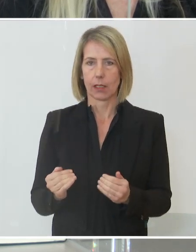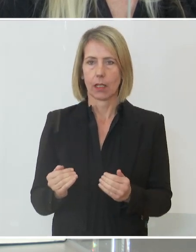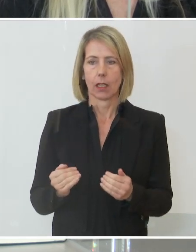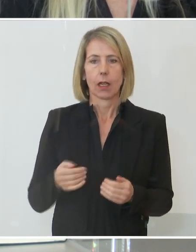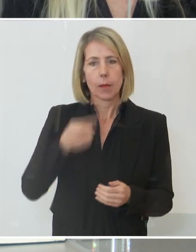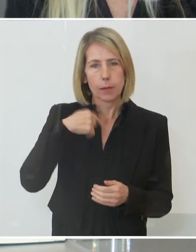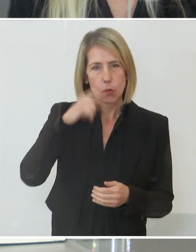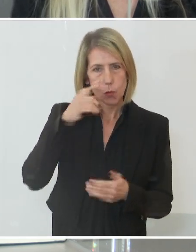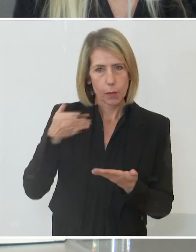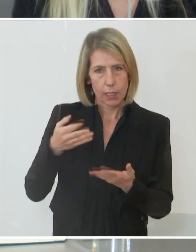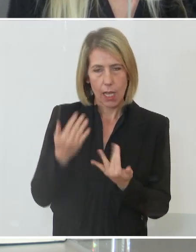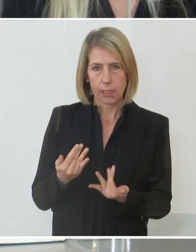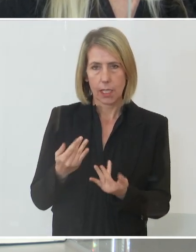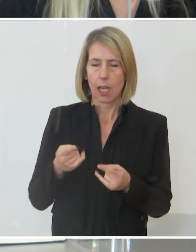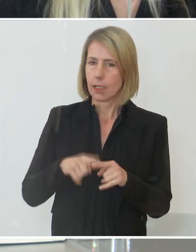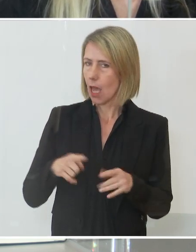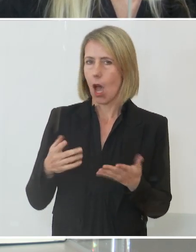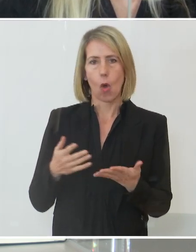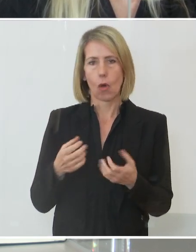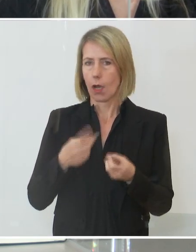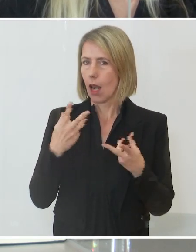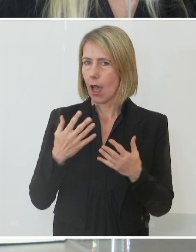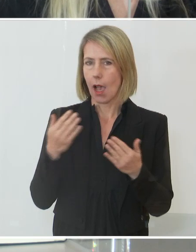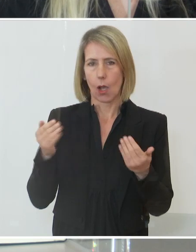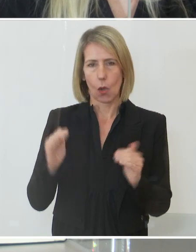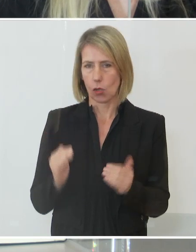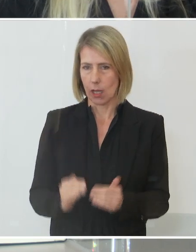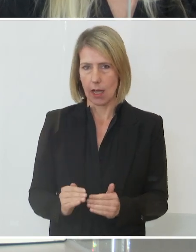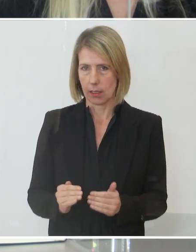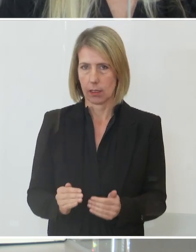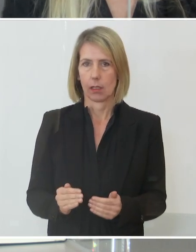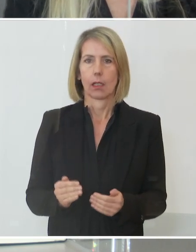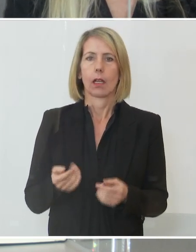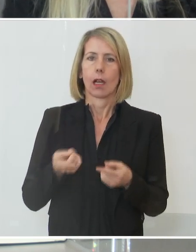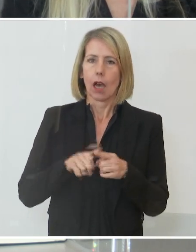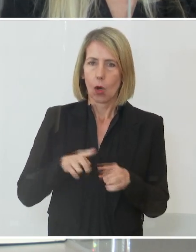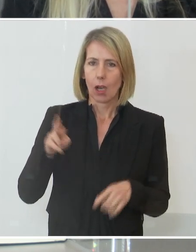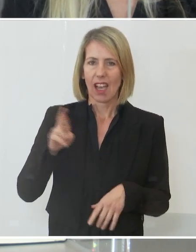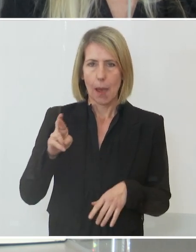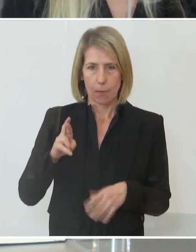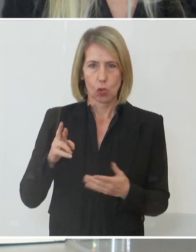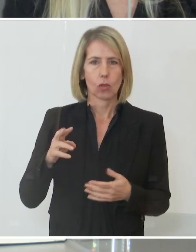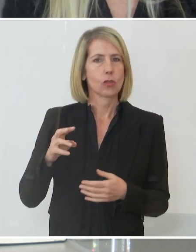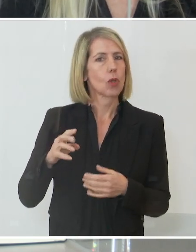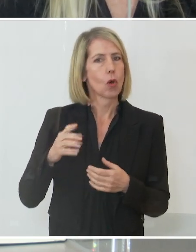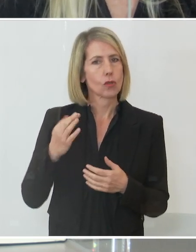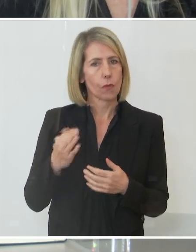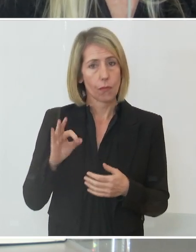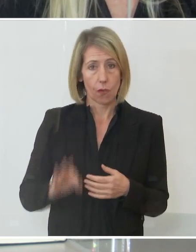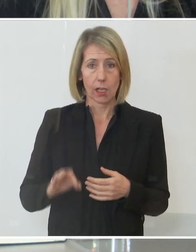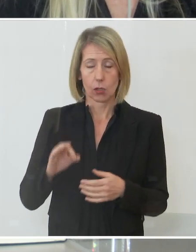isierung einen Rückgang haben und dass wir eigentlich, was den Reproduktionsfaktor betrifft, 0,